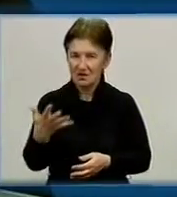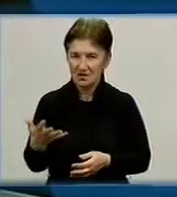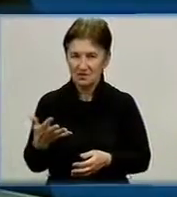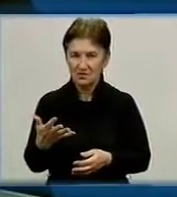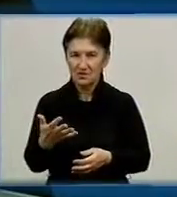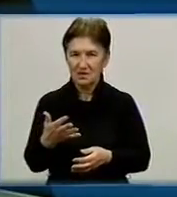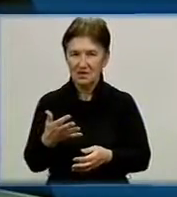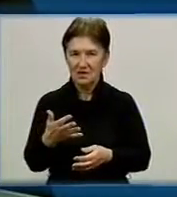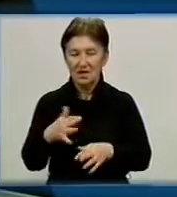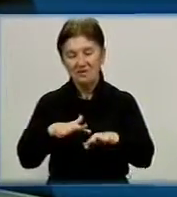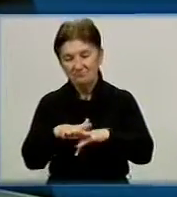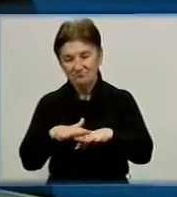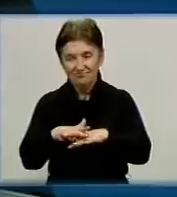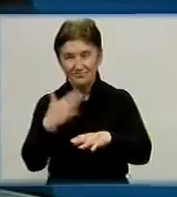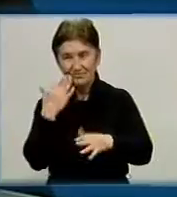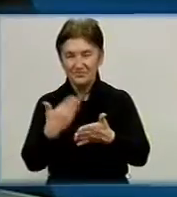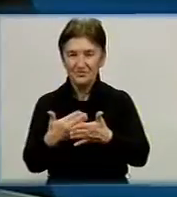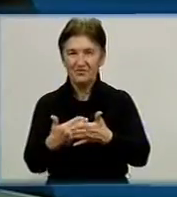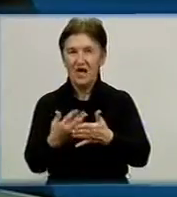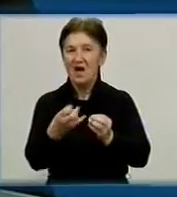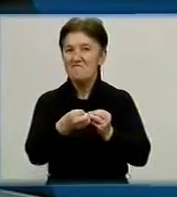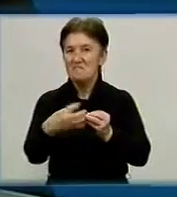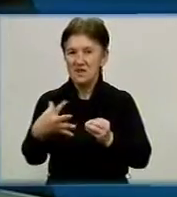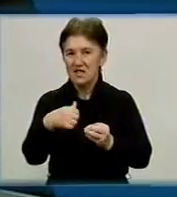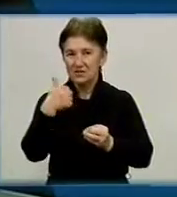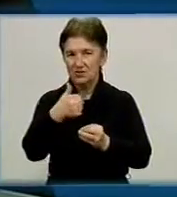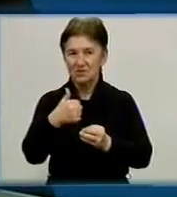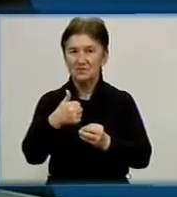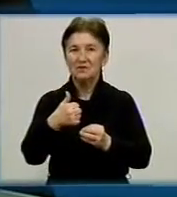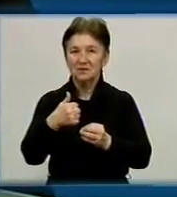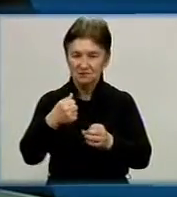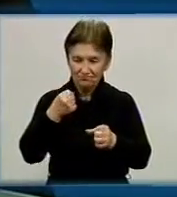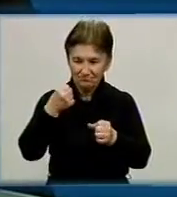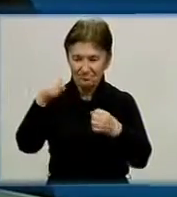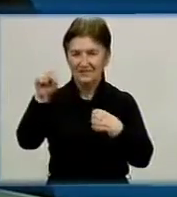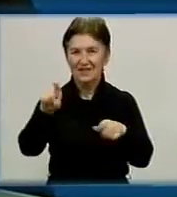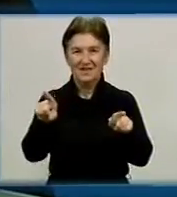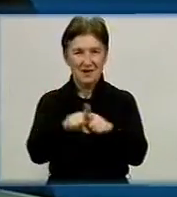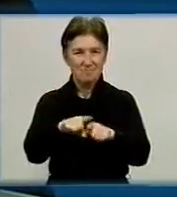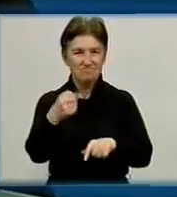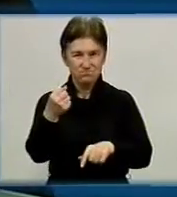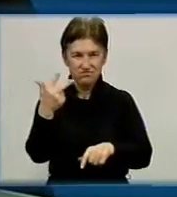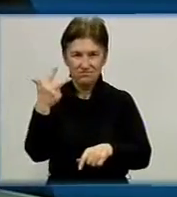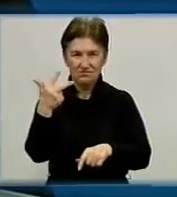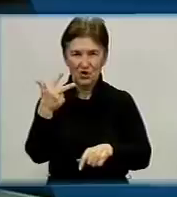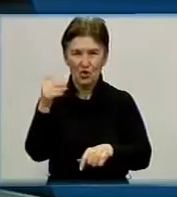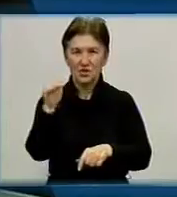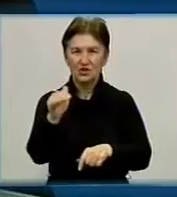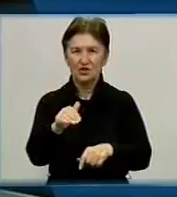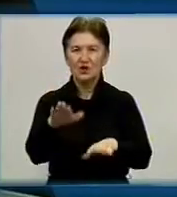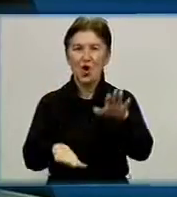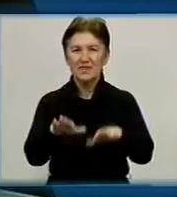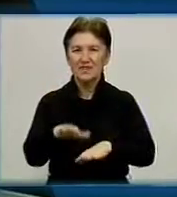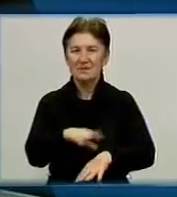розраховуємо і в 2015-му році подолати 3 мільйони рубіж. Якщо говорити відверто, ну,